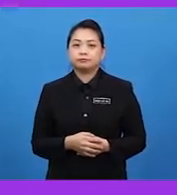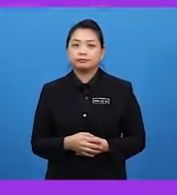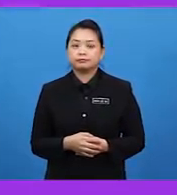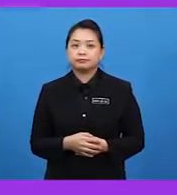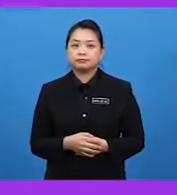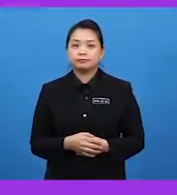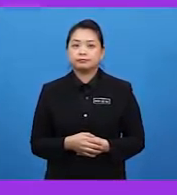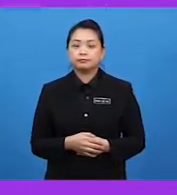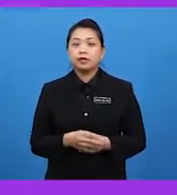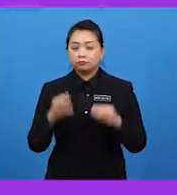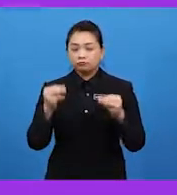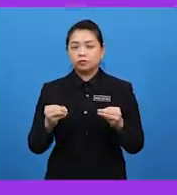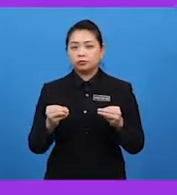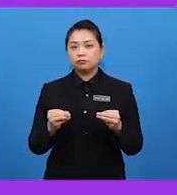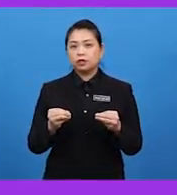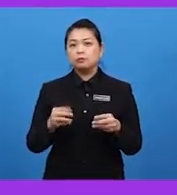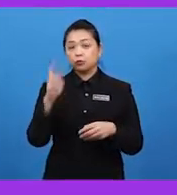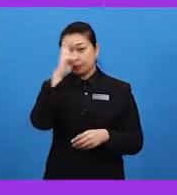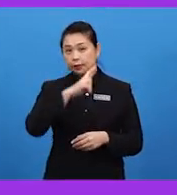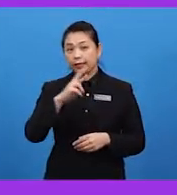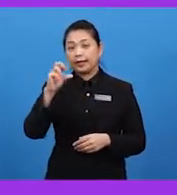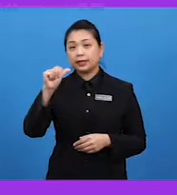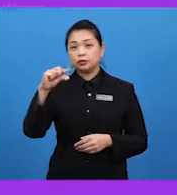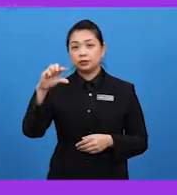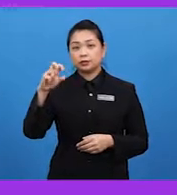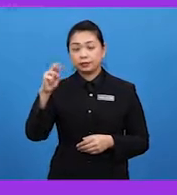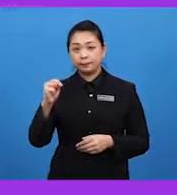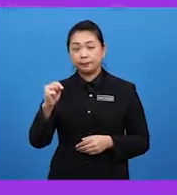Manusia juga merupakan ejen pendubungan.